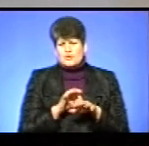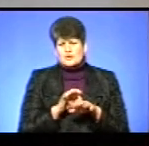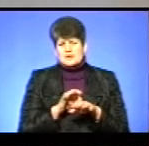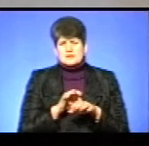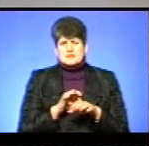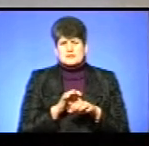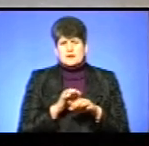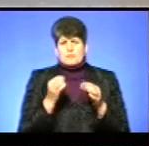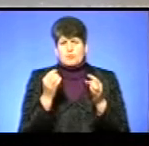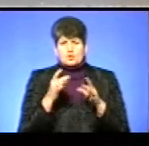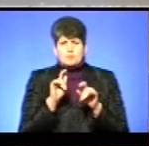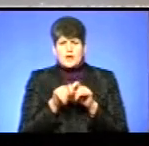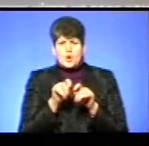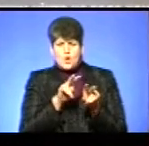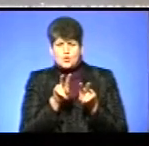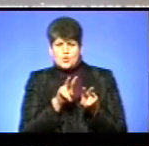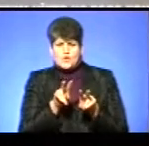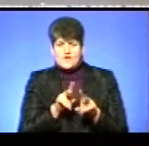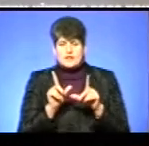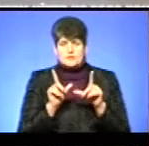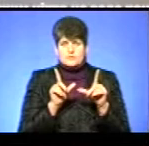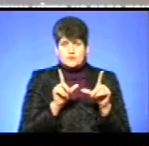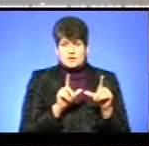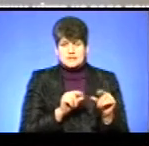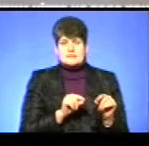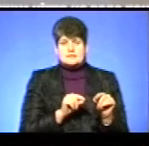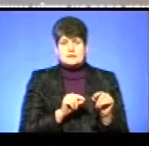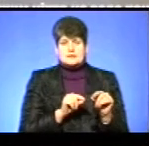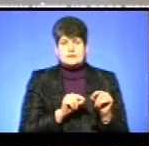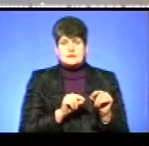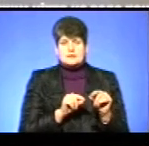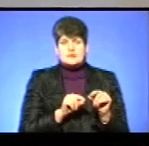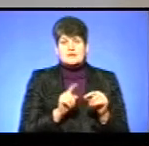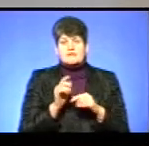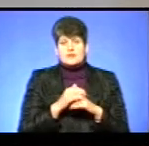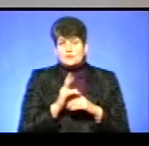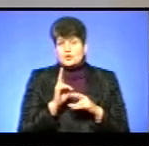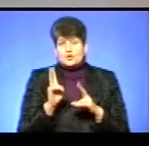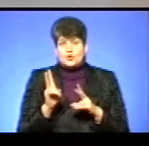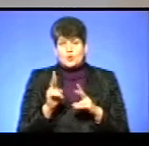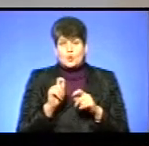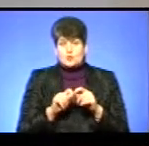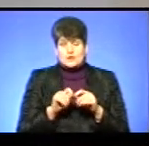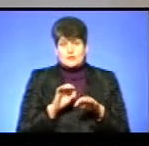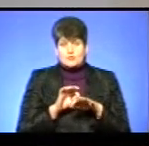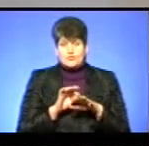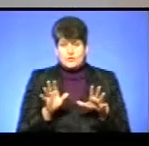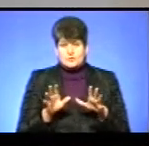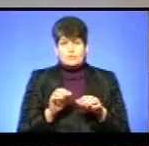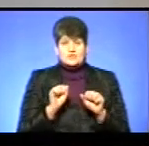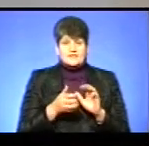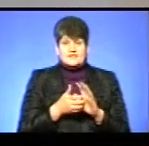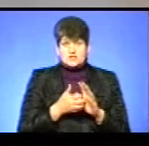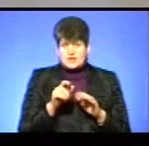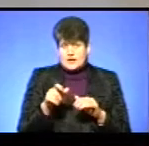просто контролювали той самий кріст, то саме обілячування, за яким ніхто не буде контролювати. Бо, можливо, не вистачає людей там в бюджеті.